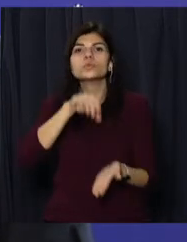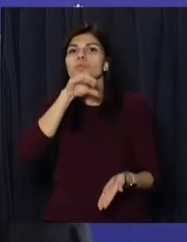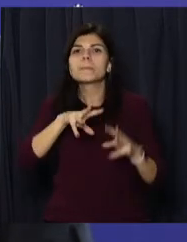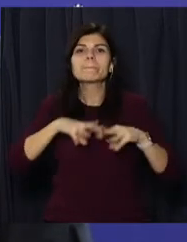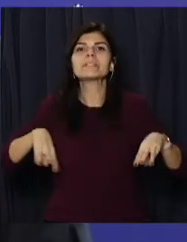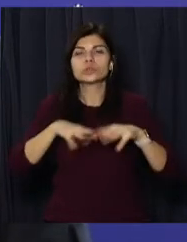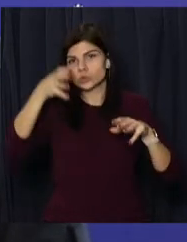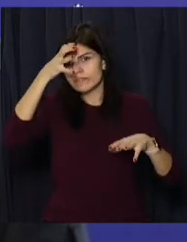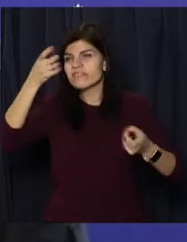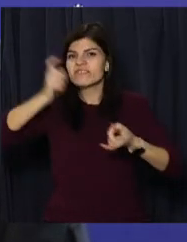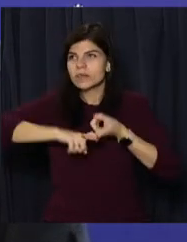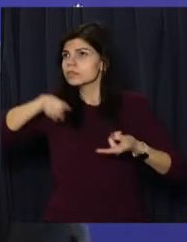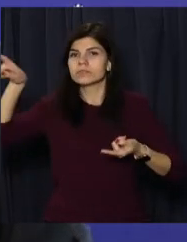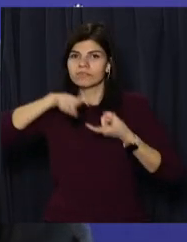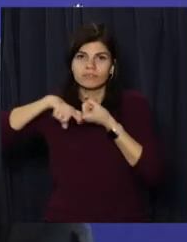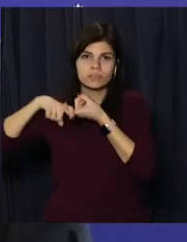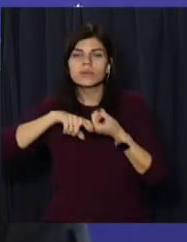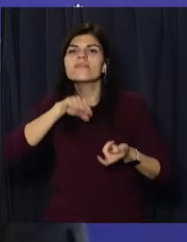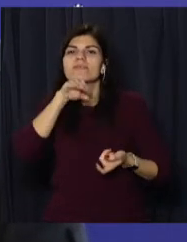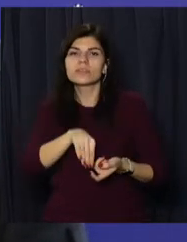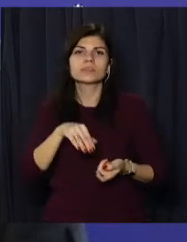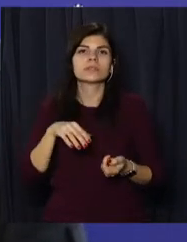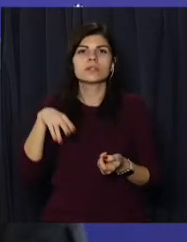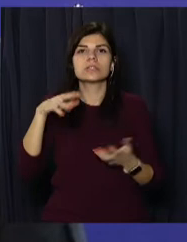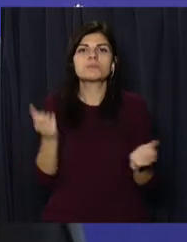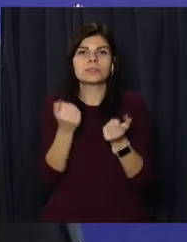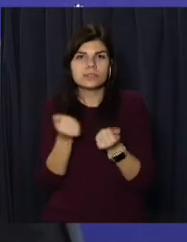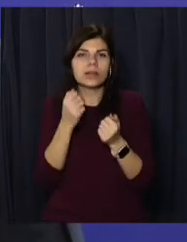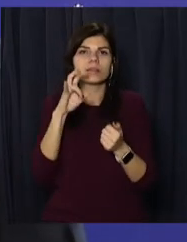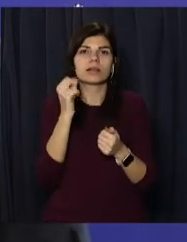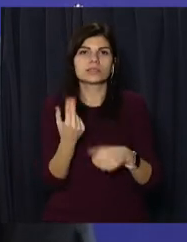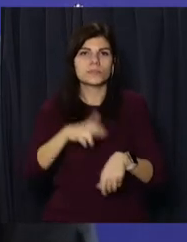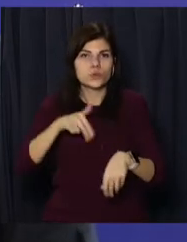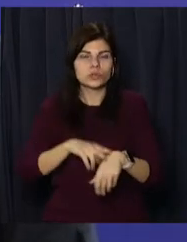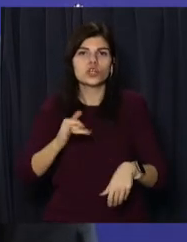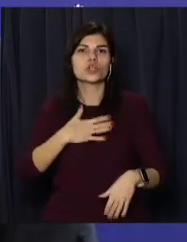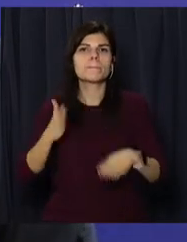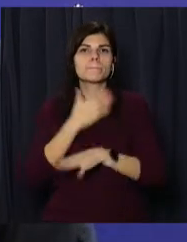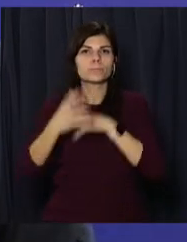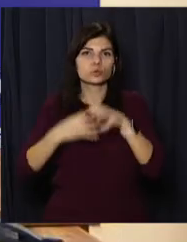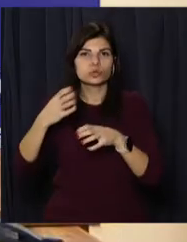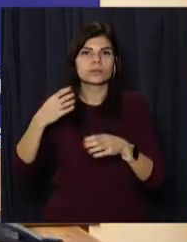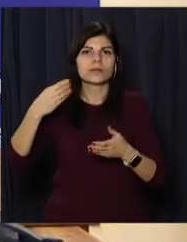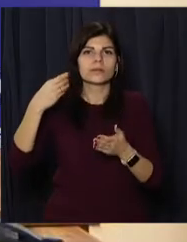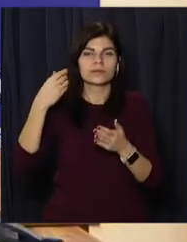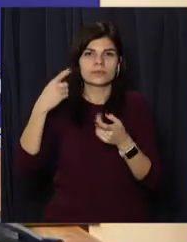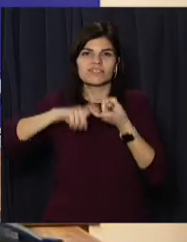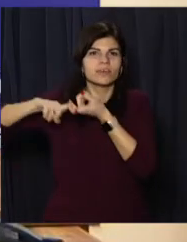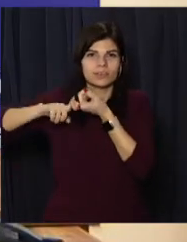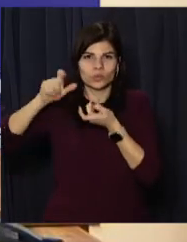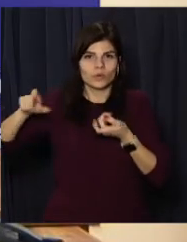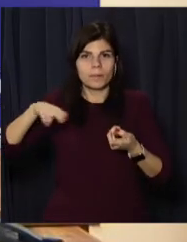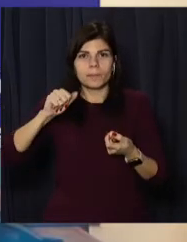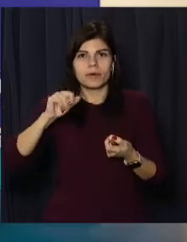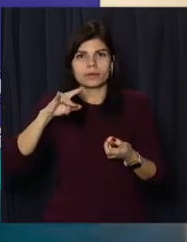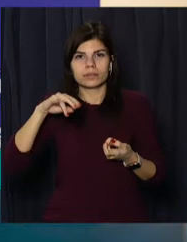Міністерства освіти і науки, фахівців ДСНС, Національної поліції та наших міжнародних партнерів. Нас зацікавило те, що проєкт